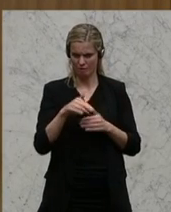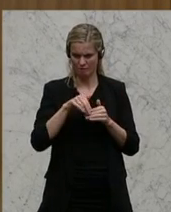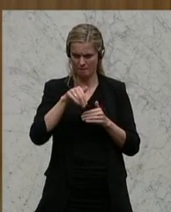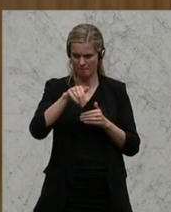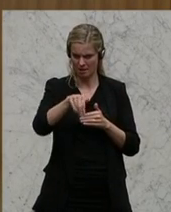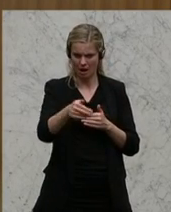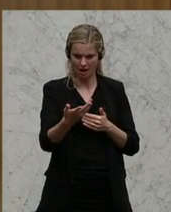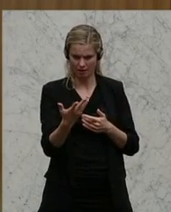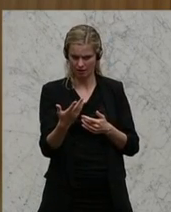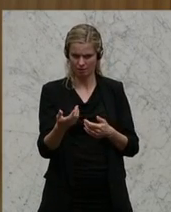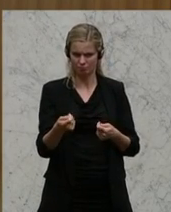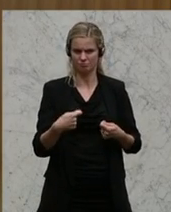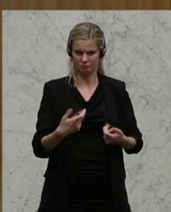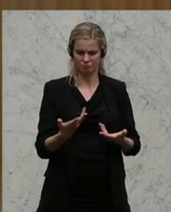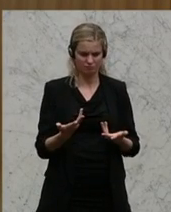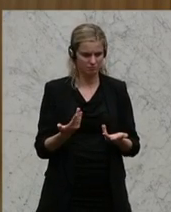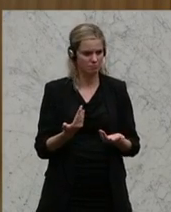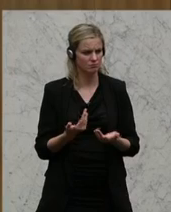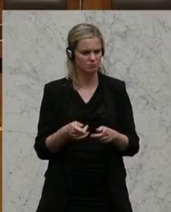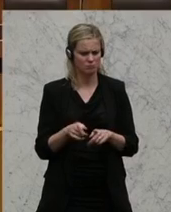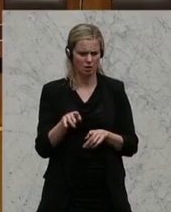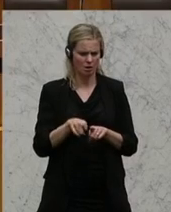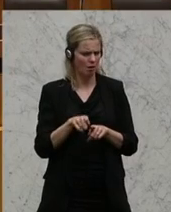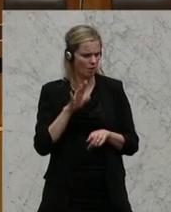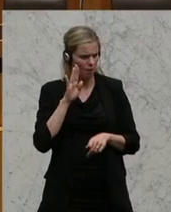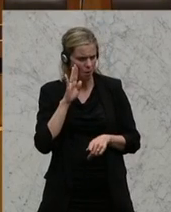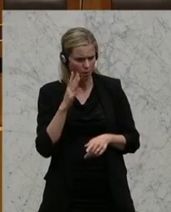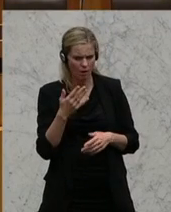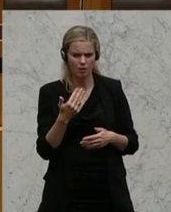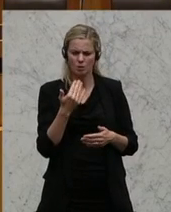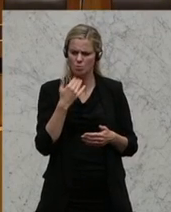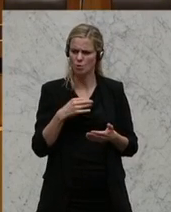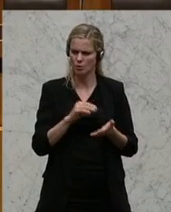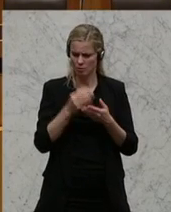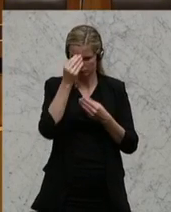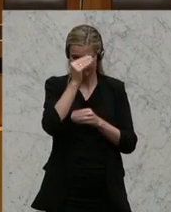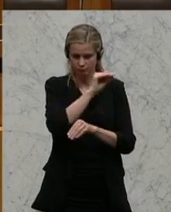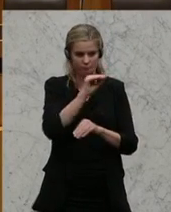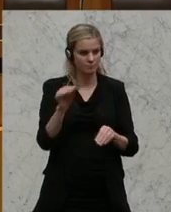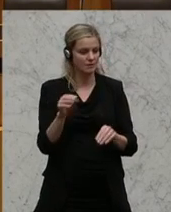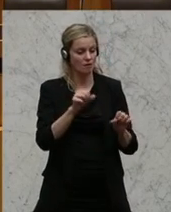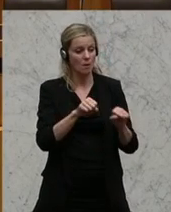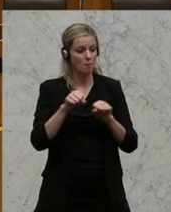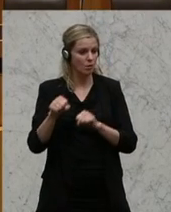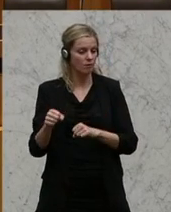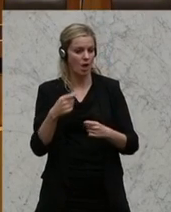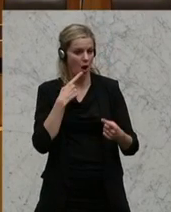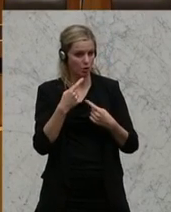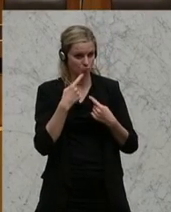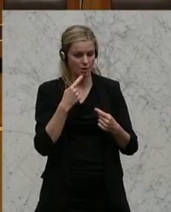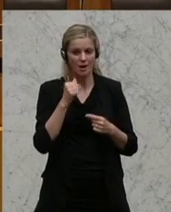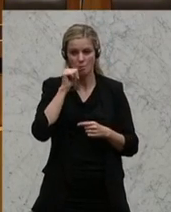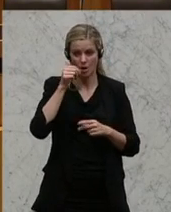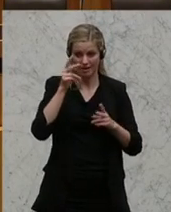Übrigen höre ich, und ich möchte das ja dann auch öffentlich durchaus verlautbaren, dass die Möglichkeit dieser Aussprache besteht